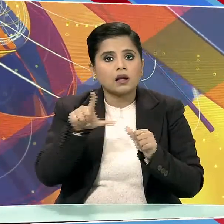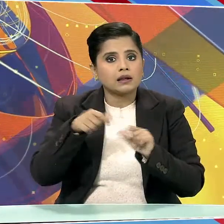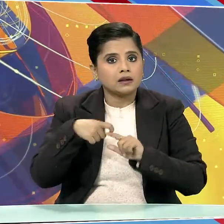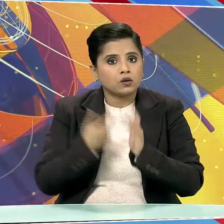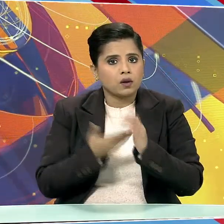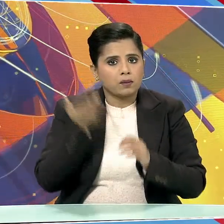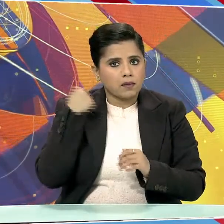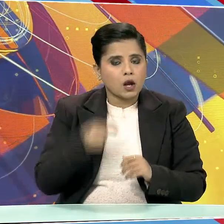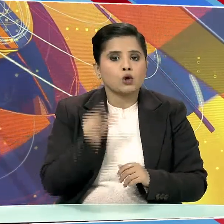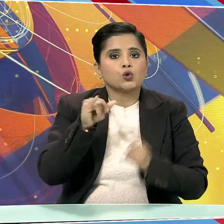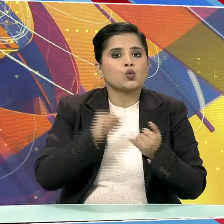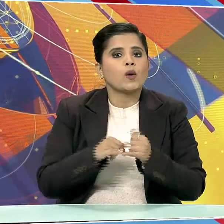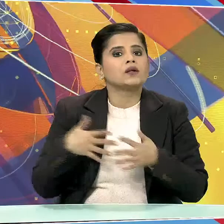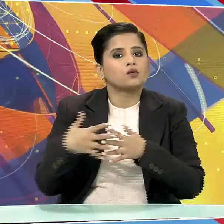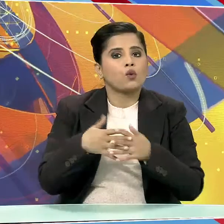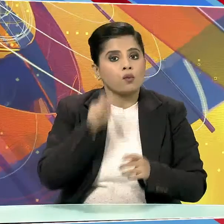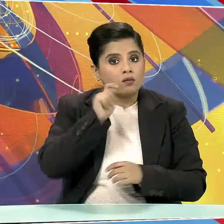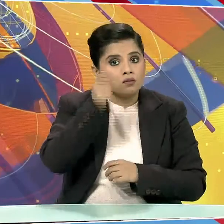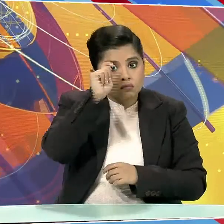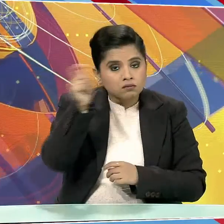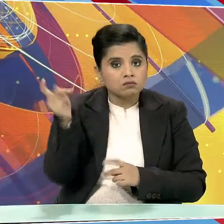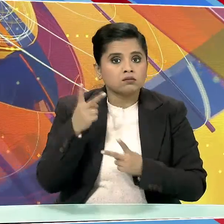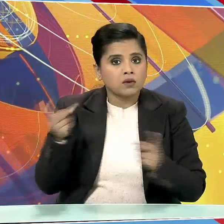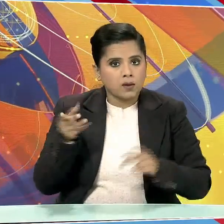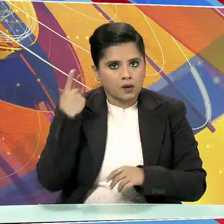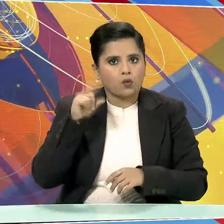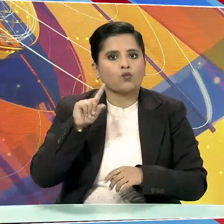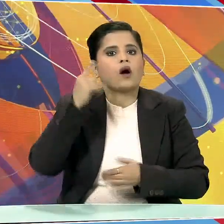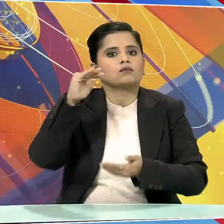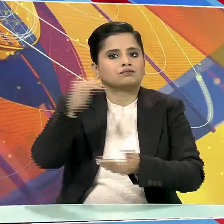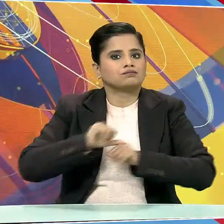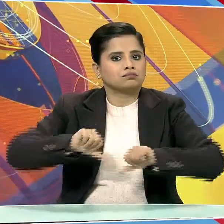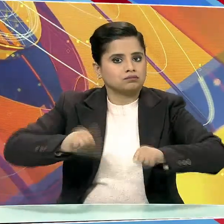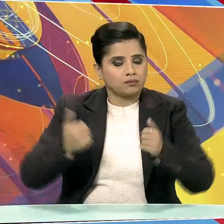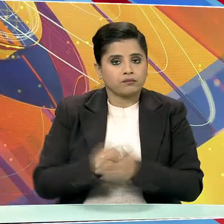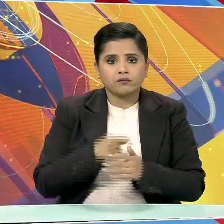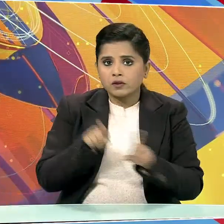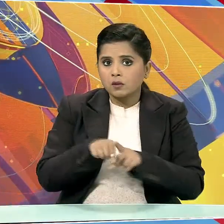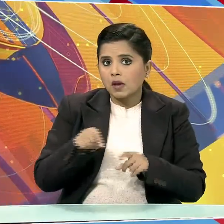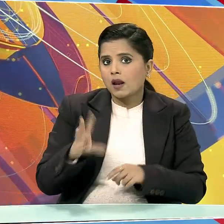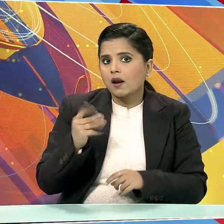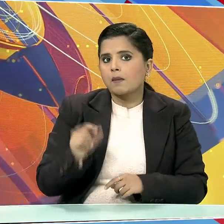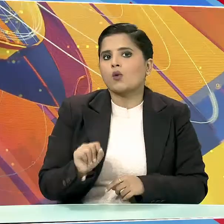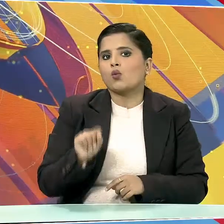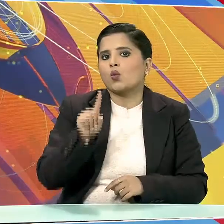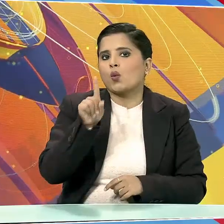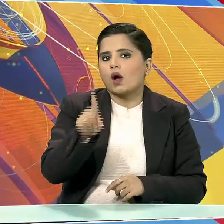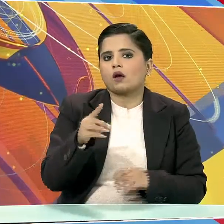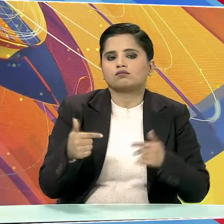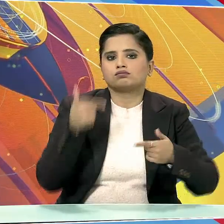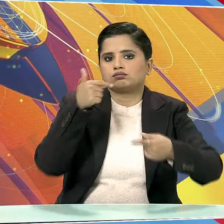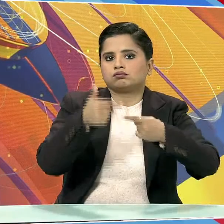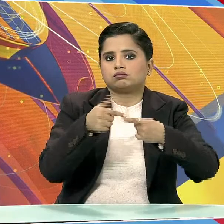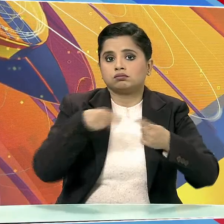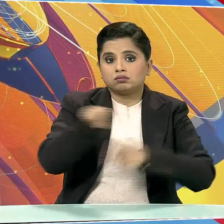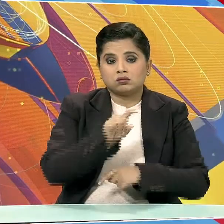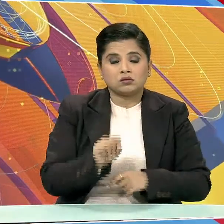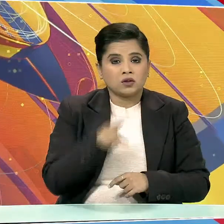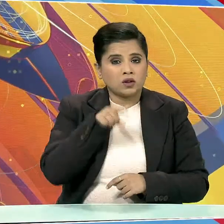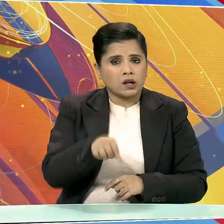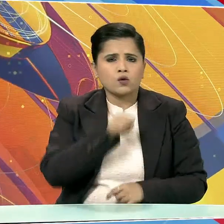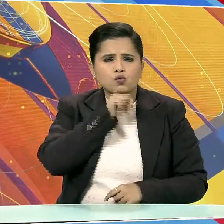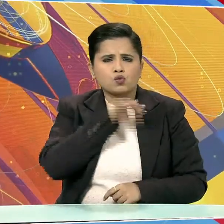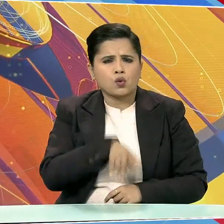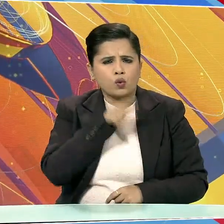US Open में अपना पहला Grand Slam जीता था इसी के साथ वे नंबर एक रैकी पर पहुशने वाले सबसे